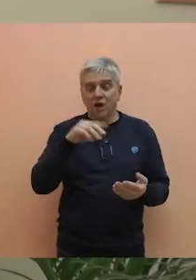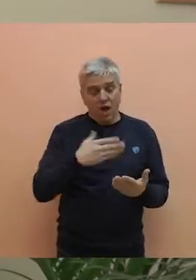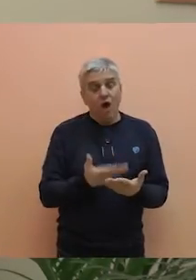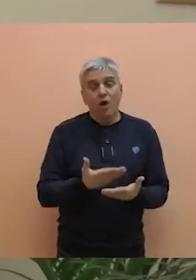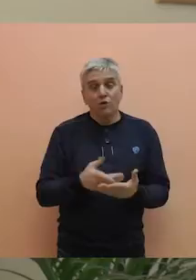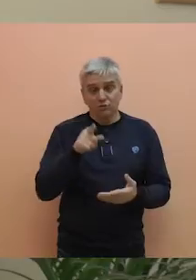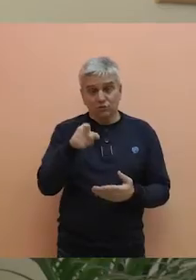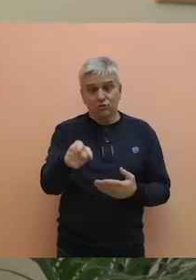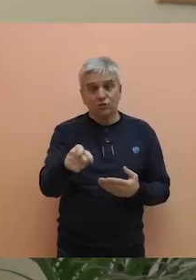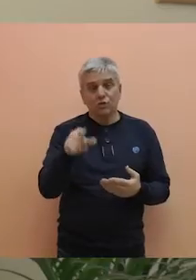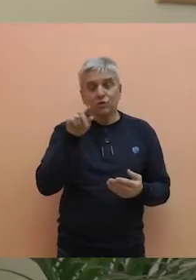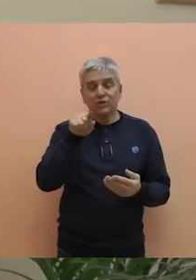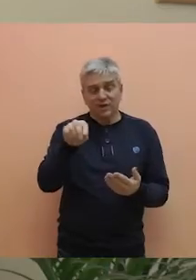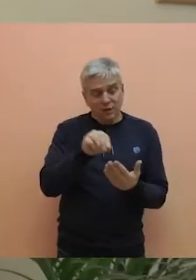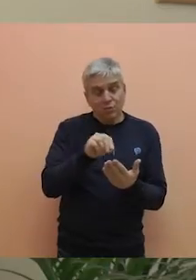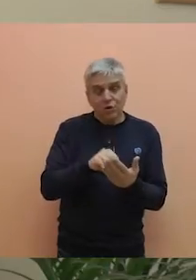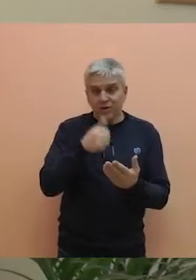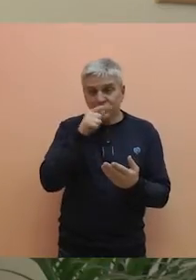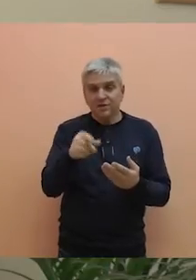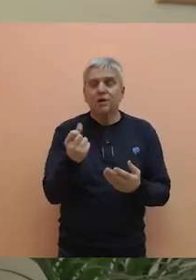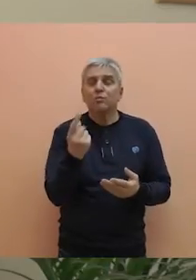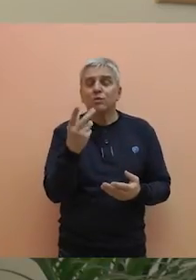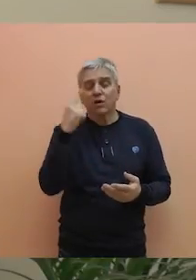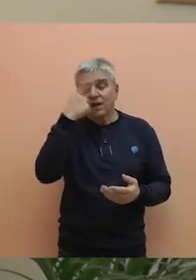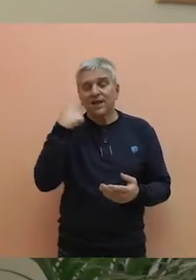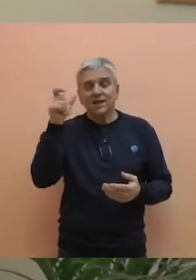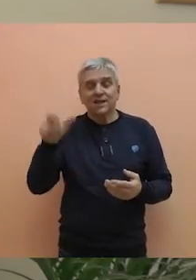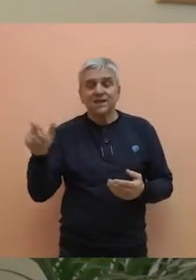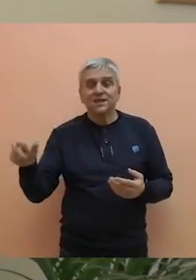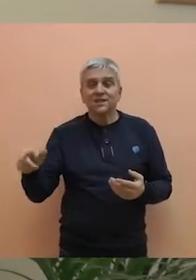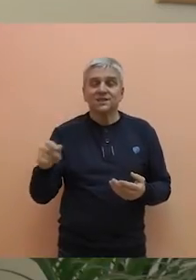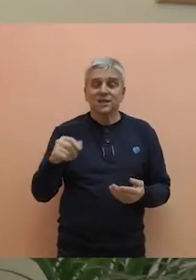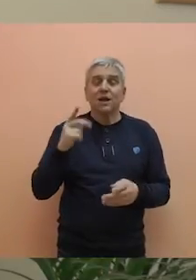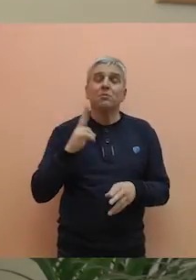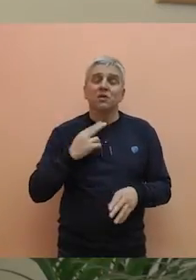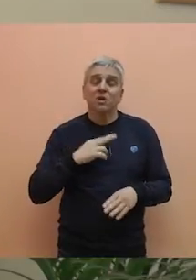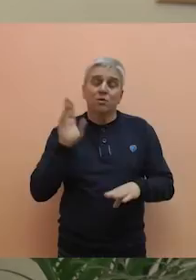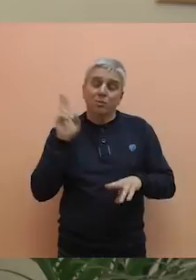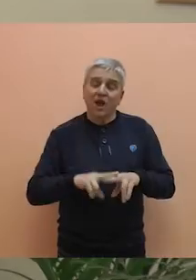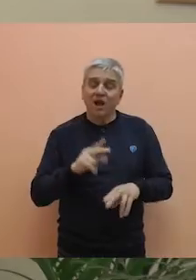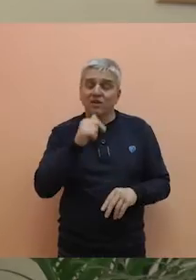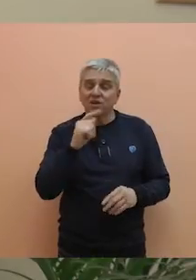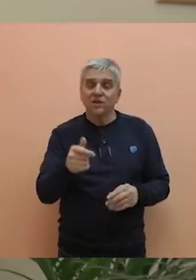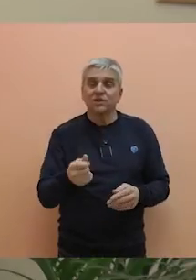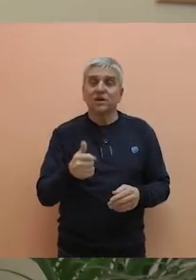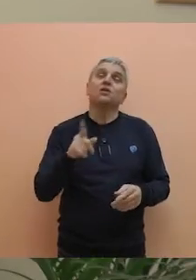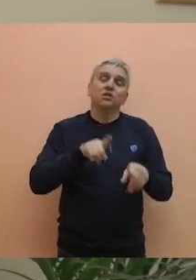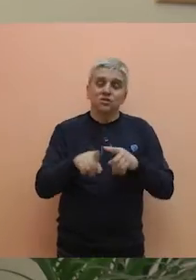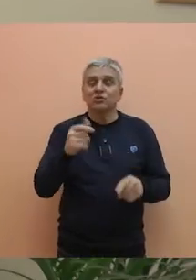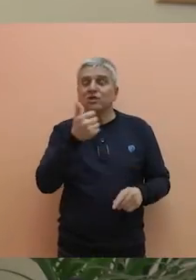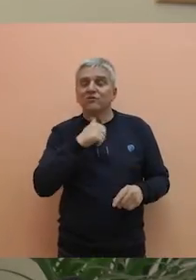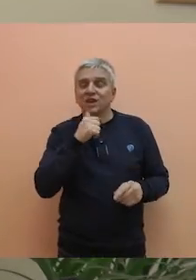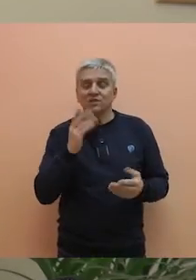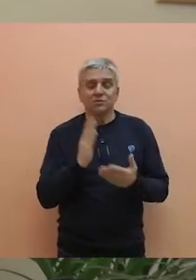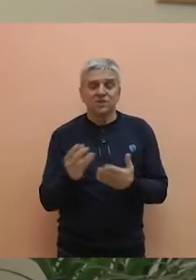osnovu toga onda će se ti podaci, dakle konkretan broj lica koji će ostvariti pravo na novčanu nakladu, ishodno tome finansijski iznos